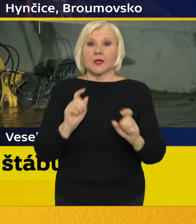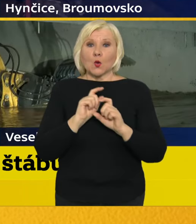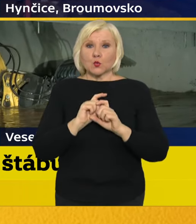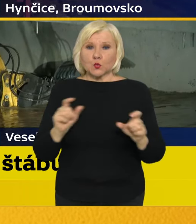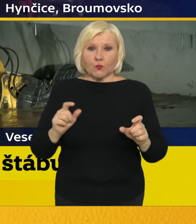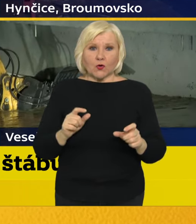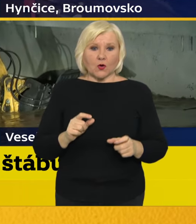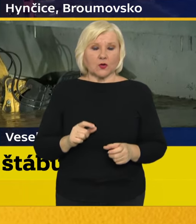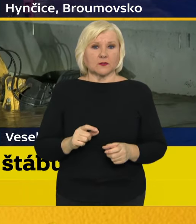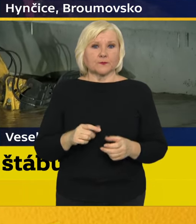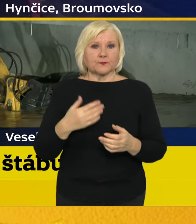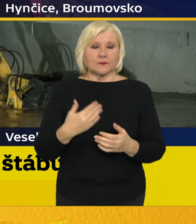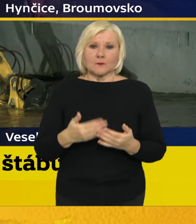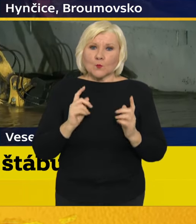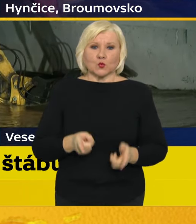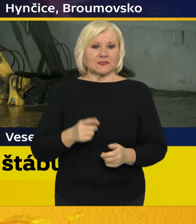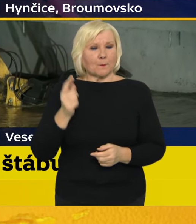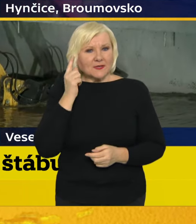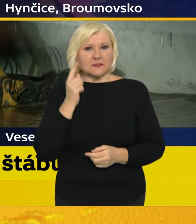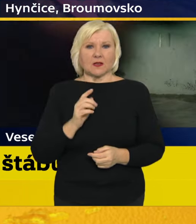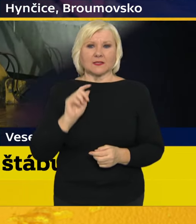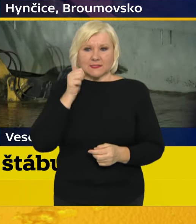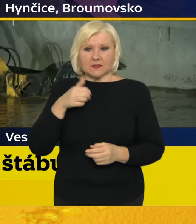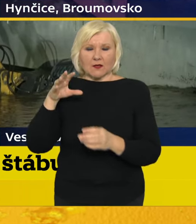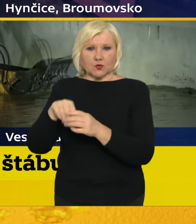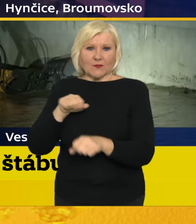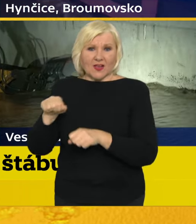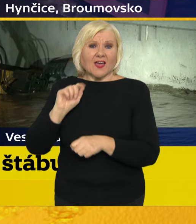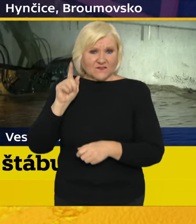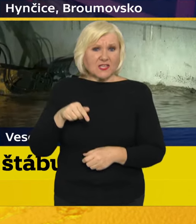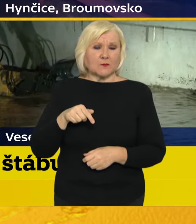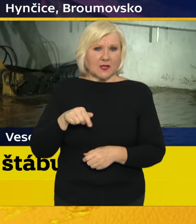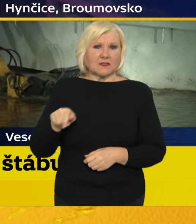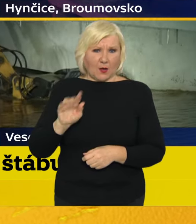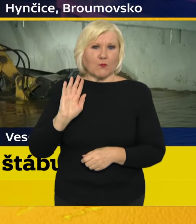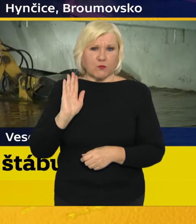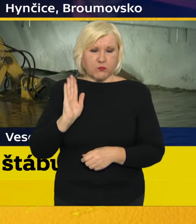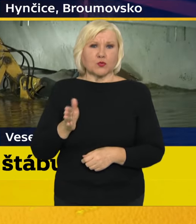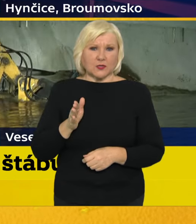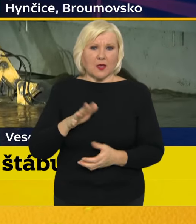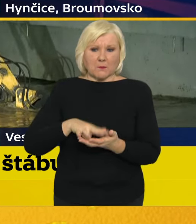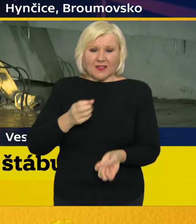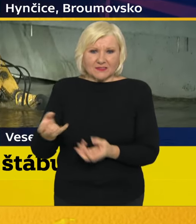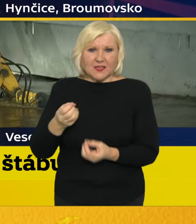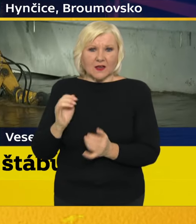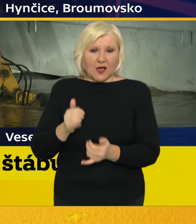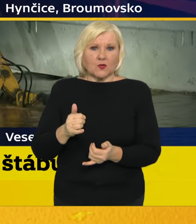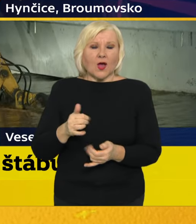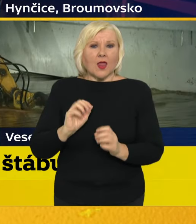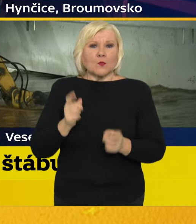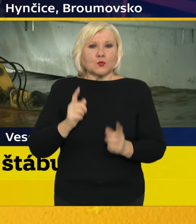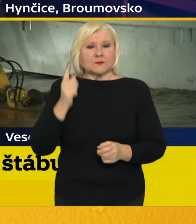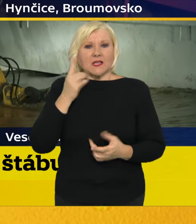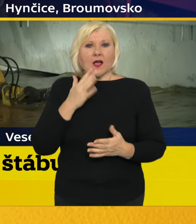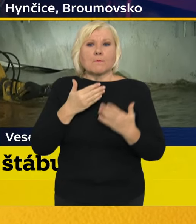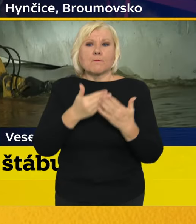co je přeci potřeba myslet, a to i zítra na vládě, byť tam bude určitě mnoho formálních materiálů, na to, jak pomoci lidem, na to, jak